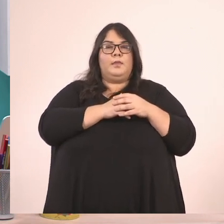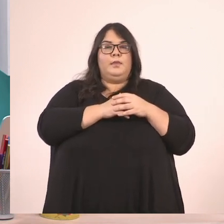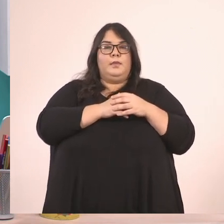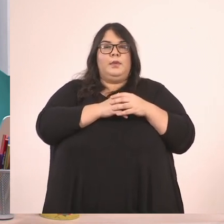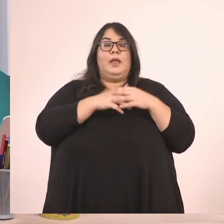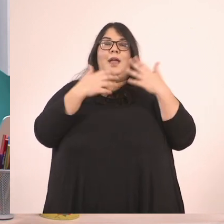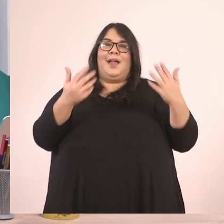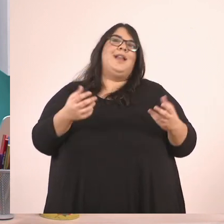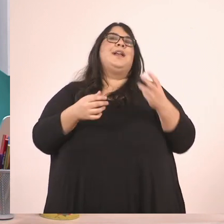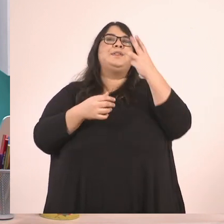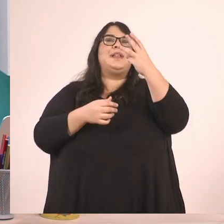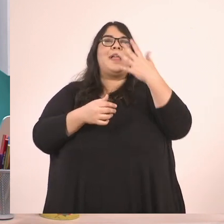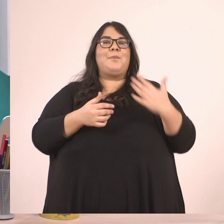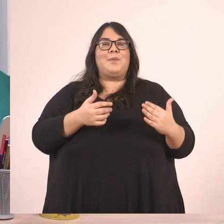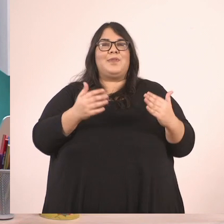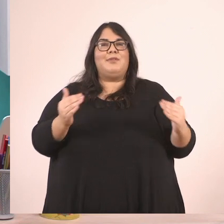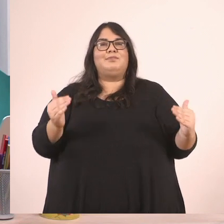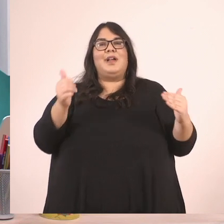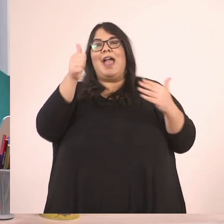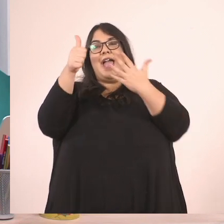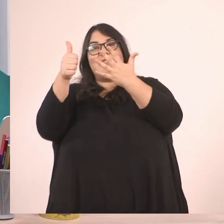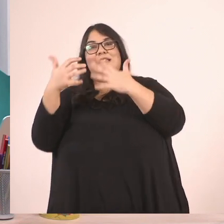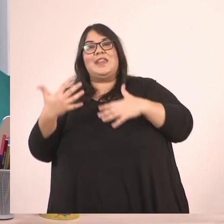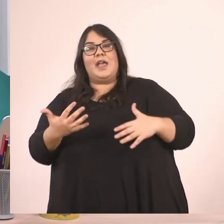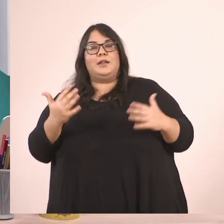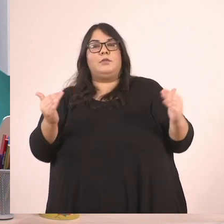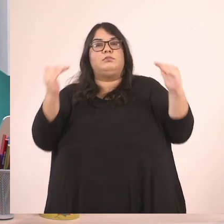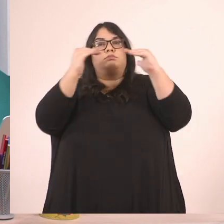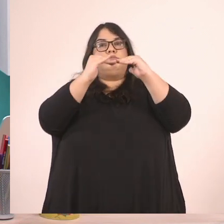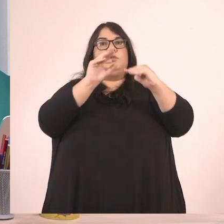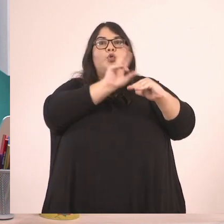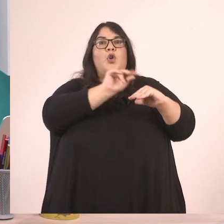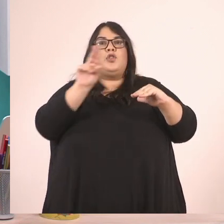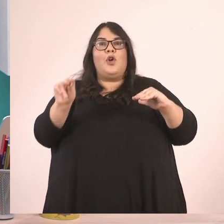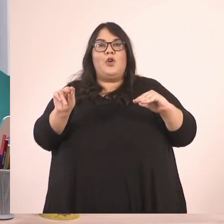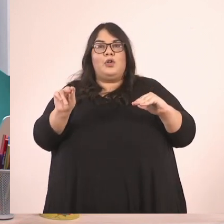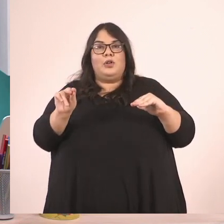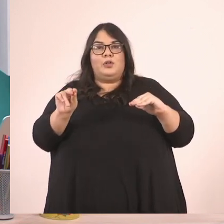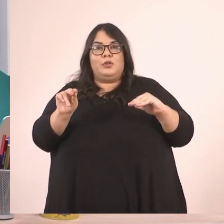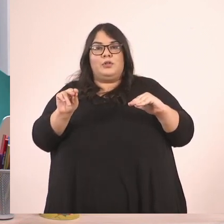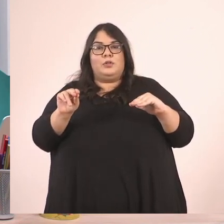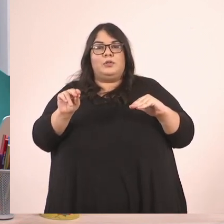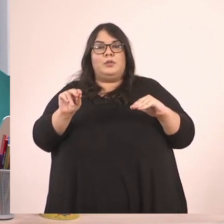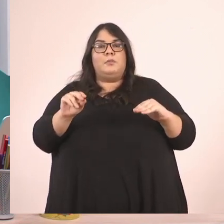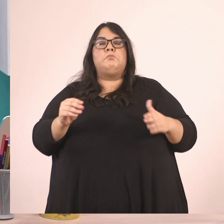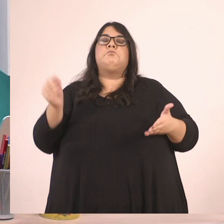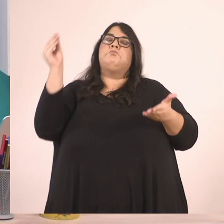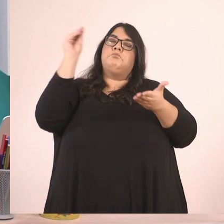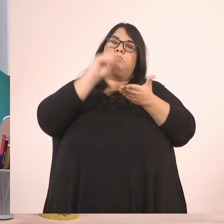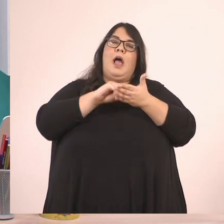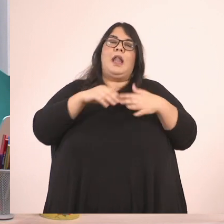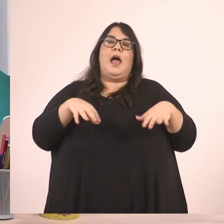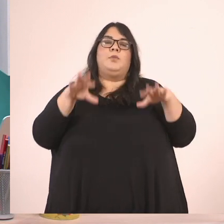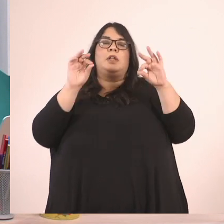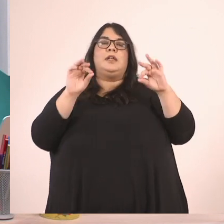Το 3 πέμπτα λοιπόν είναι ισοδύναμο με το 6 δέκατα. Μπορούμε το ίδιο να κάνουμε πάλι από την